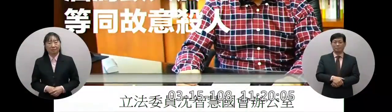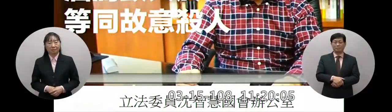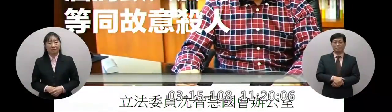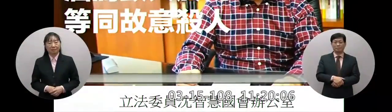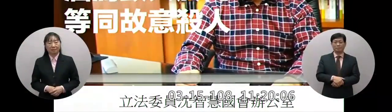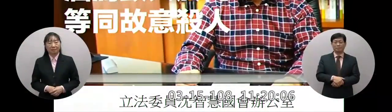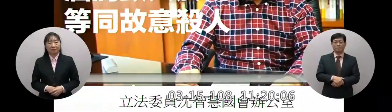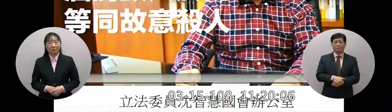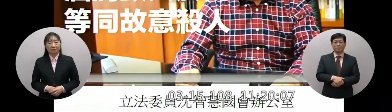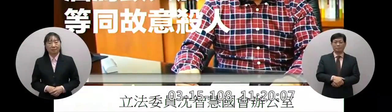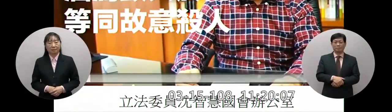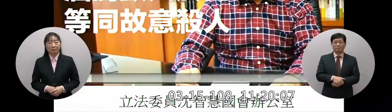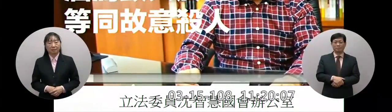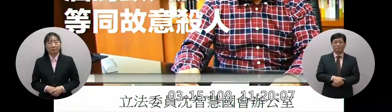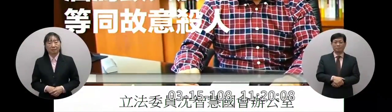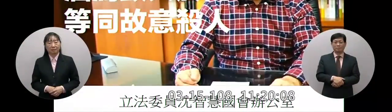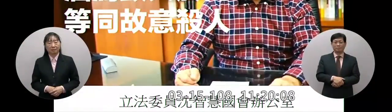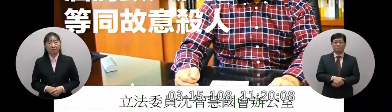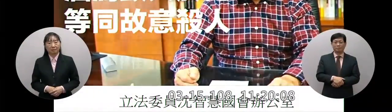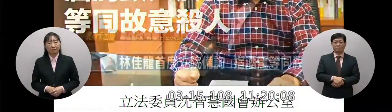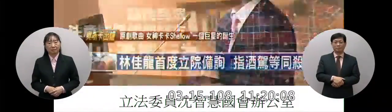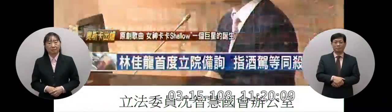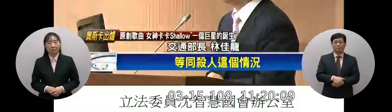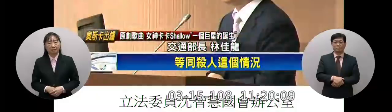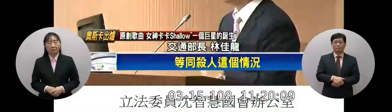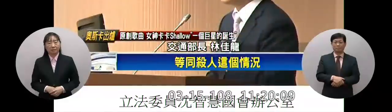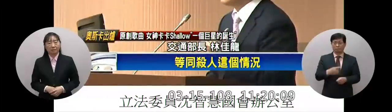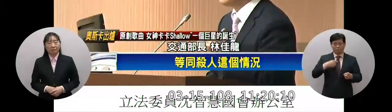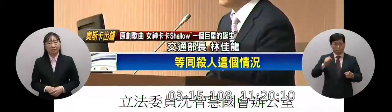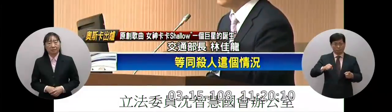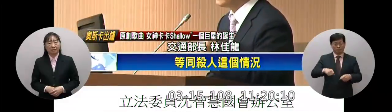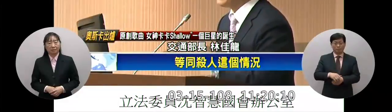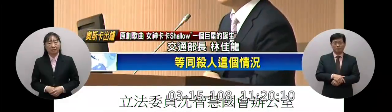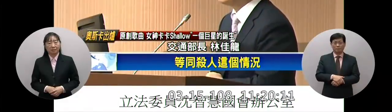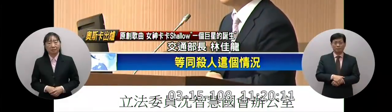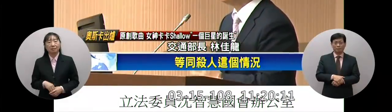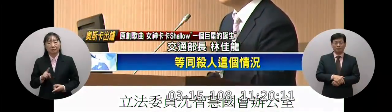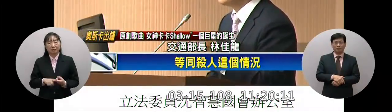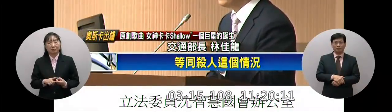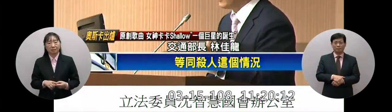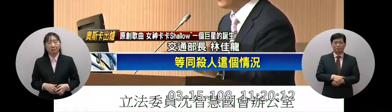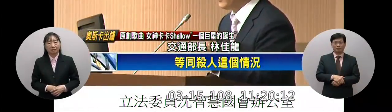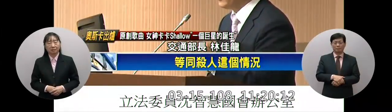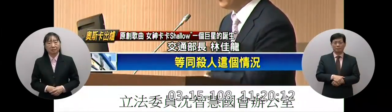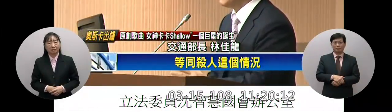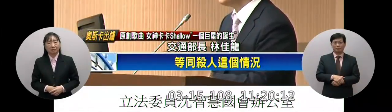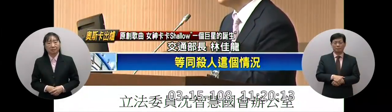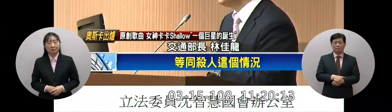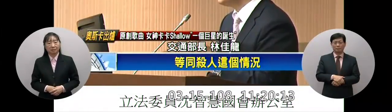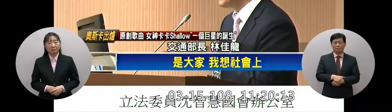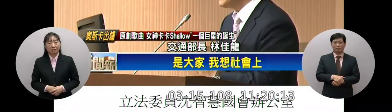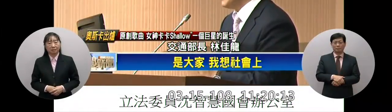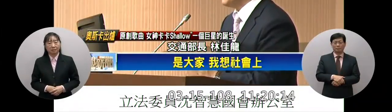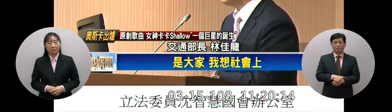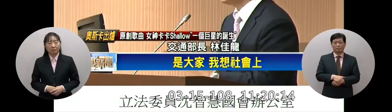酒駕酒駕是一個女儀式,等同故意殺人同意嗎這個殺人這個情況